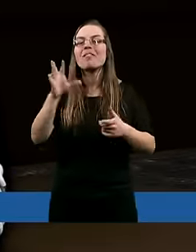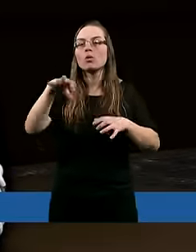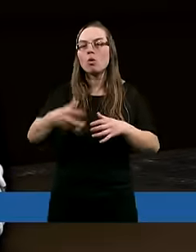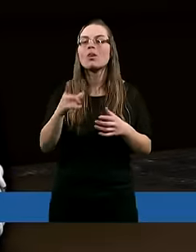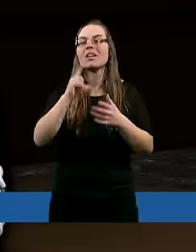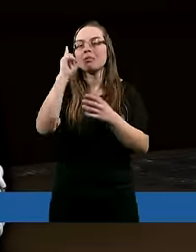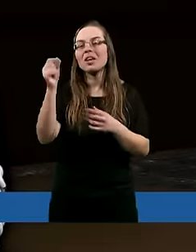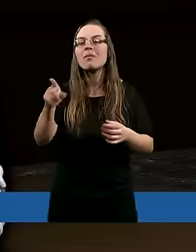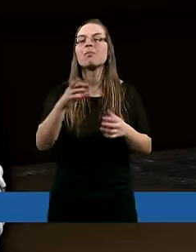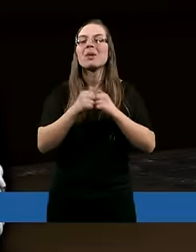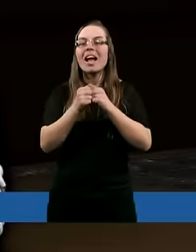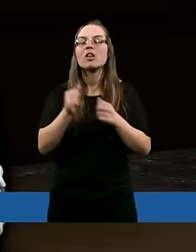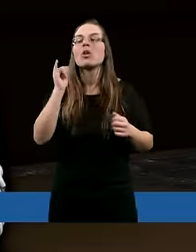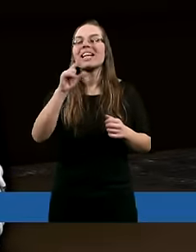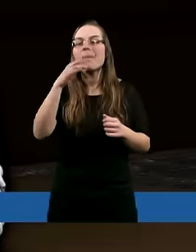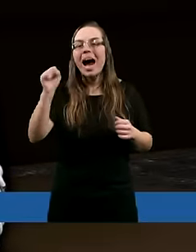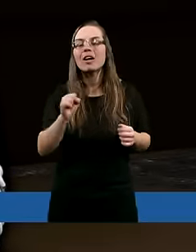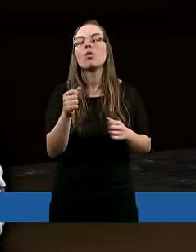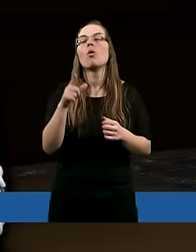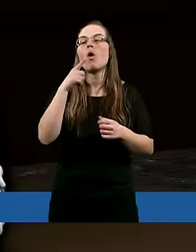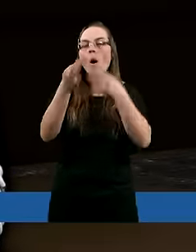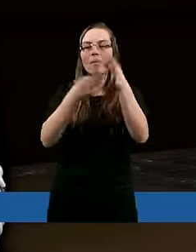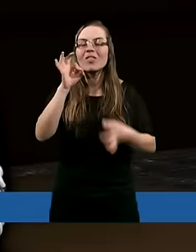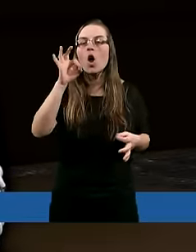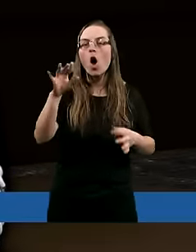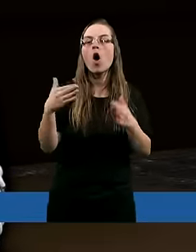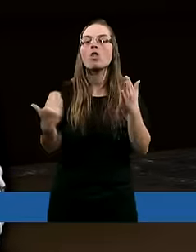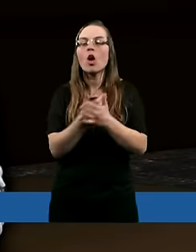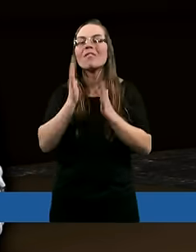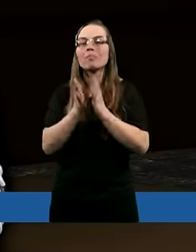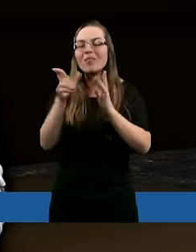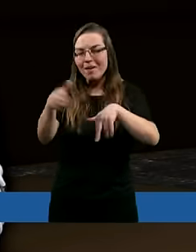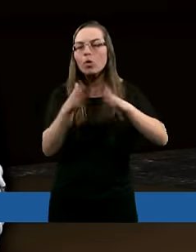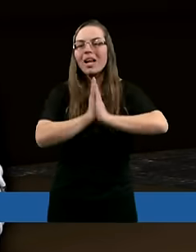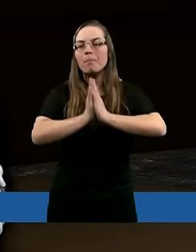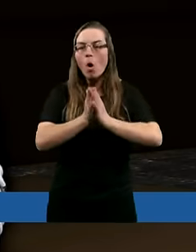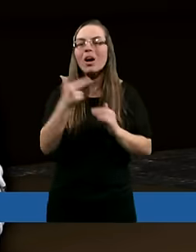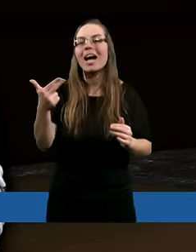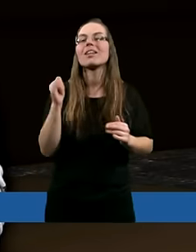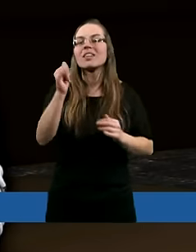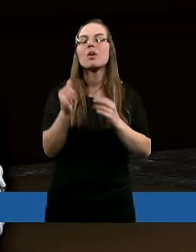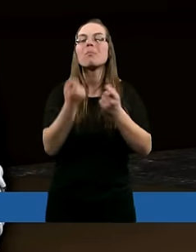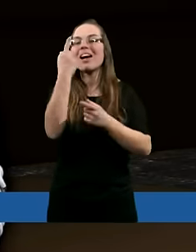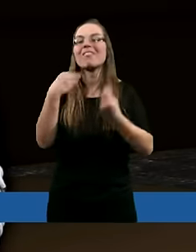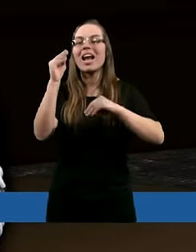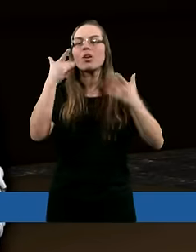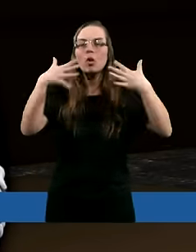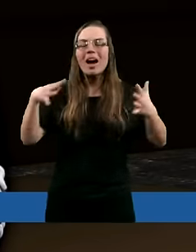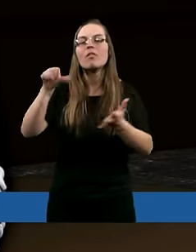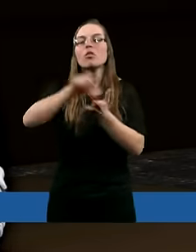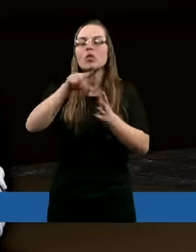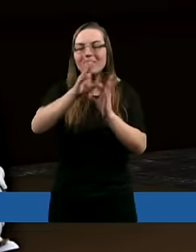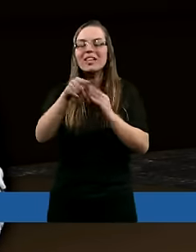Bór szli przez Fenicję i Samarię, opowiadając o nawróceniu Pogan i sprawiając tym wielką radość